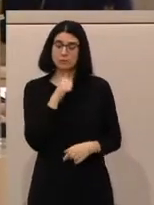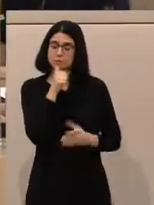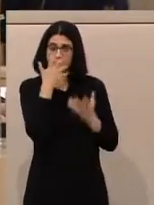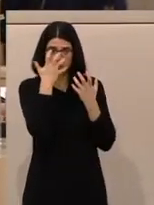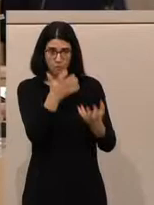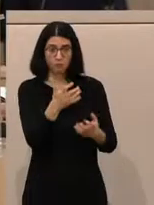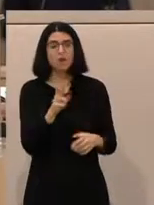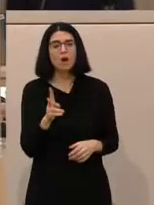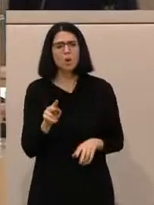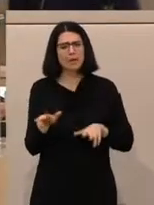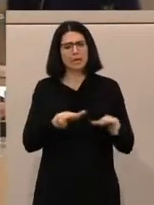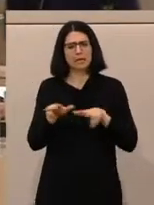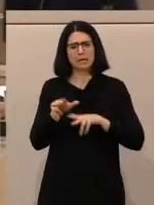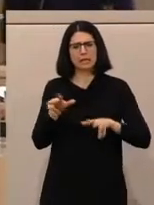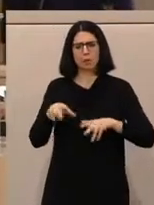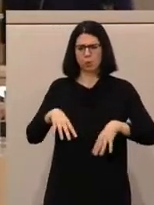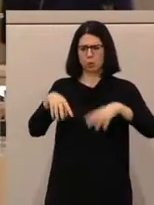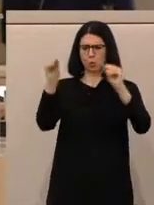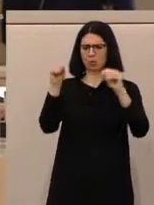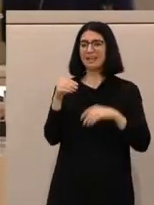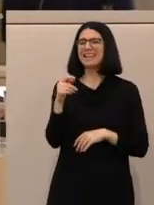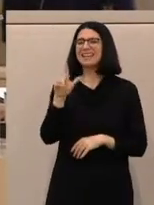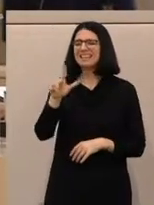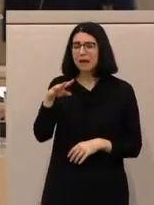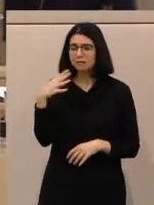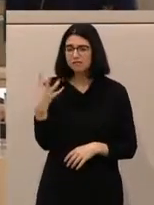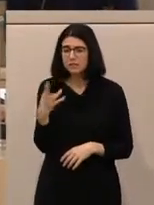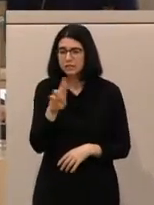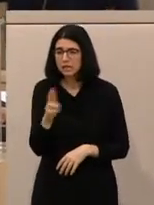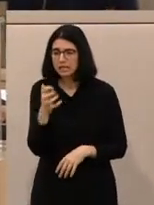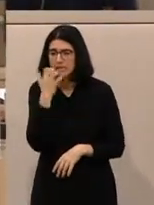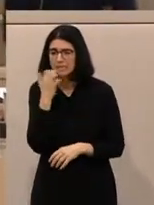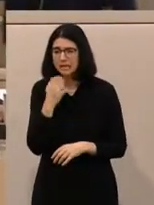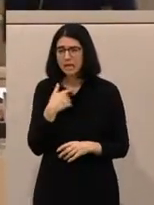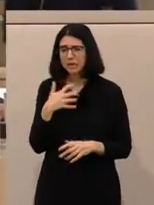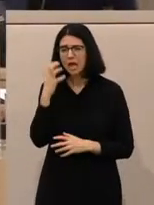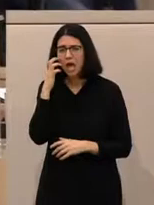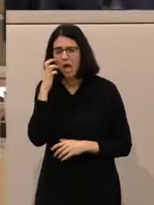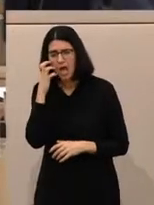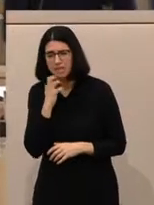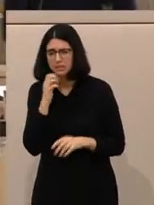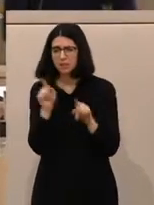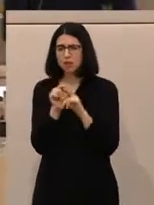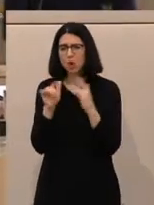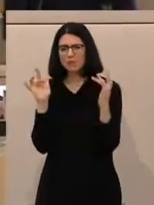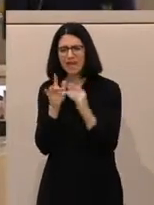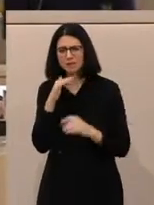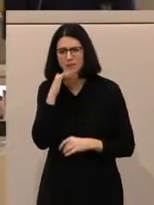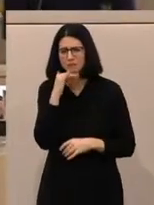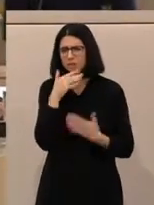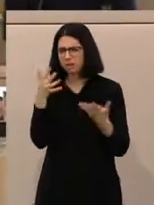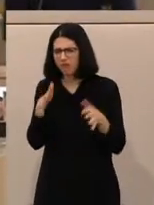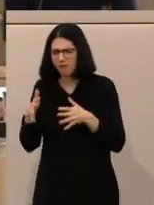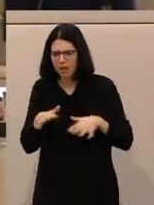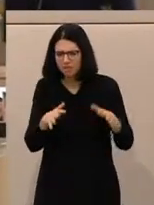Seit der Regierungsbildung zählen wir allein 42 rechtsextreme, rassistische und antisemitische Einzelfälle im Umfeld